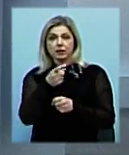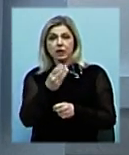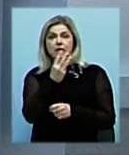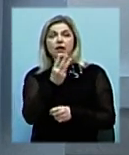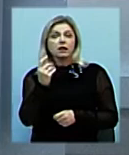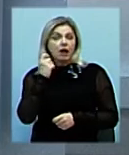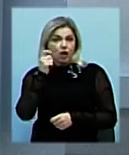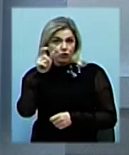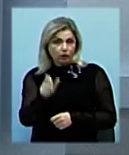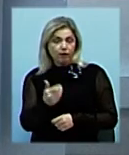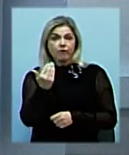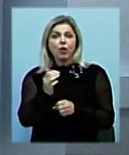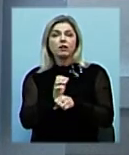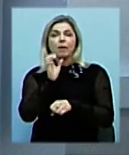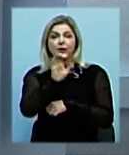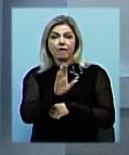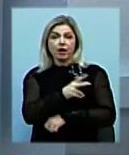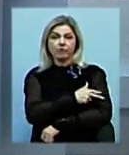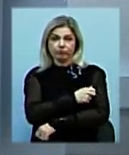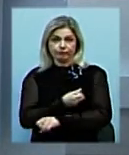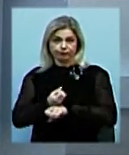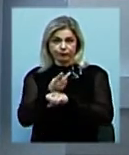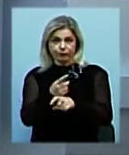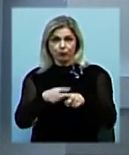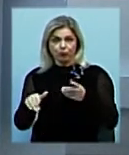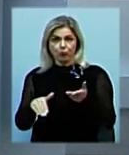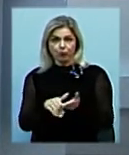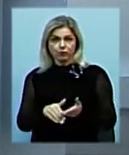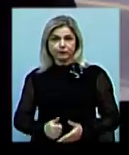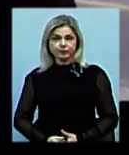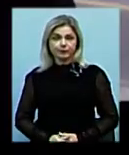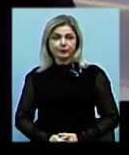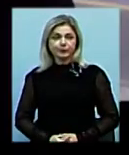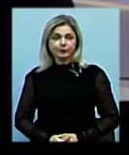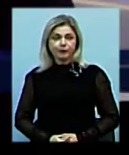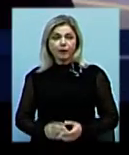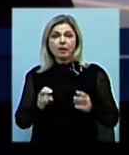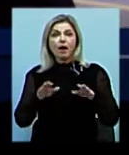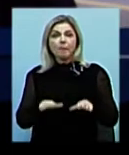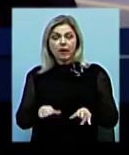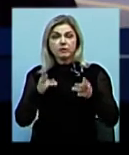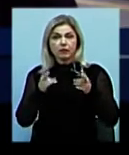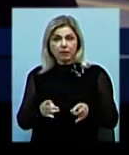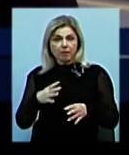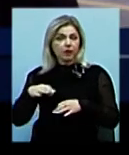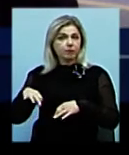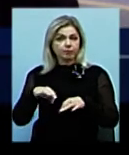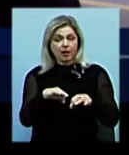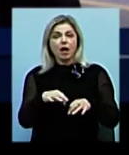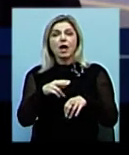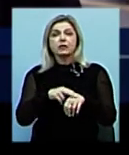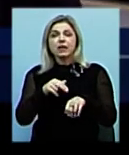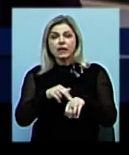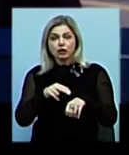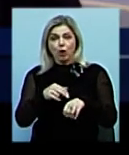чоловіка. Його направили до лікарні швидкої медичної допомоги. «На місце події оперативного прибула слідчо-оперативна група